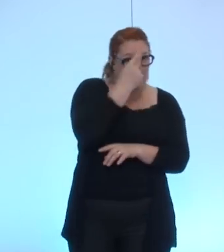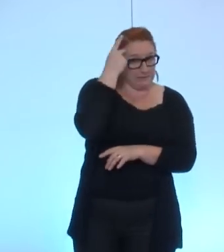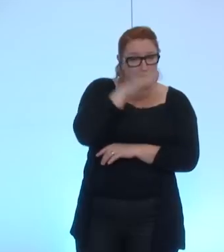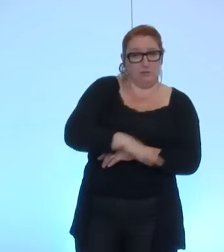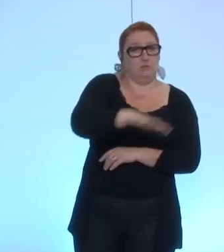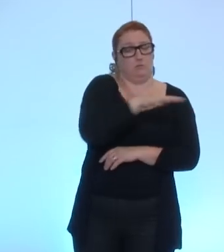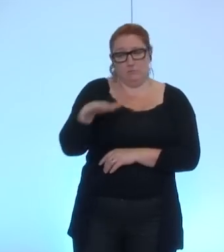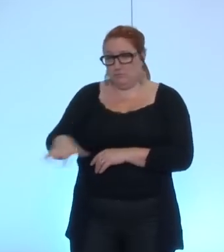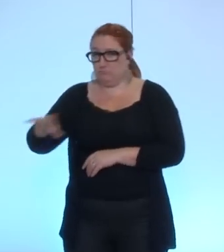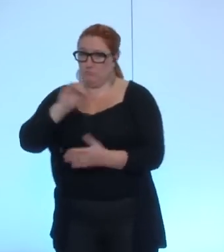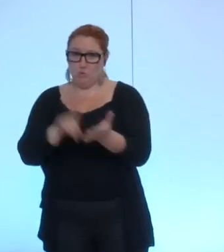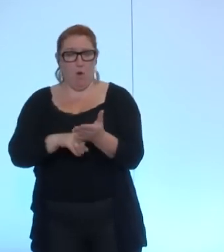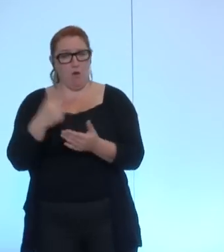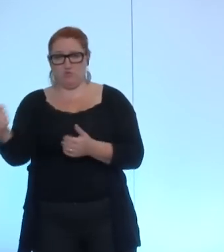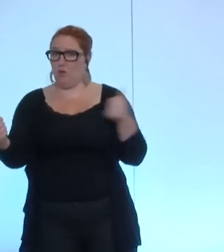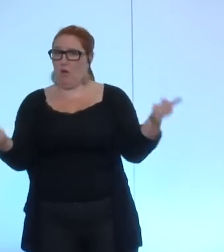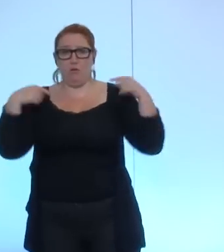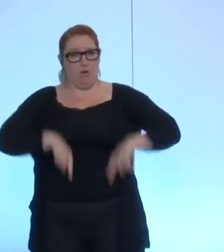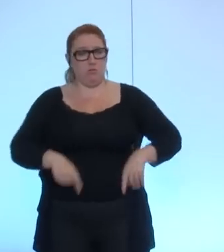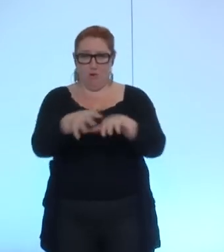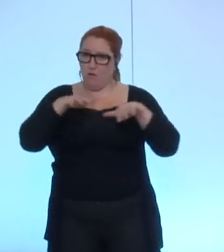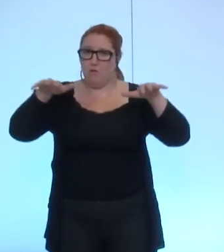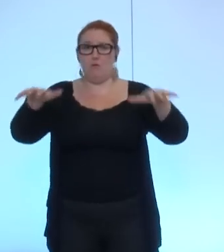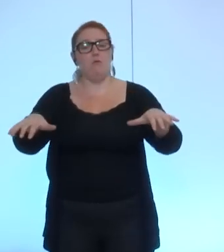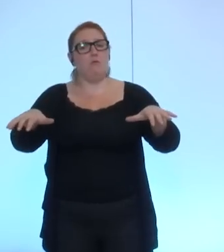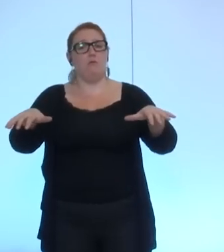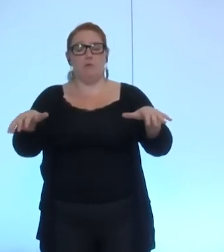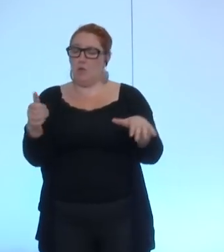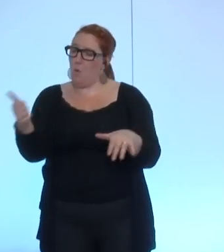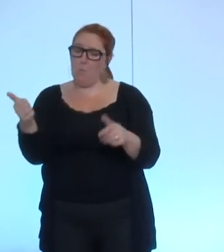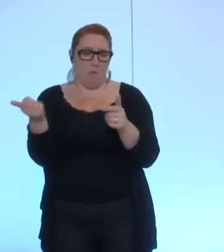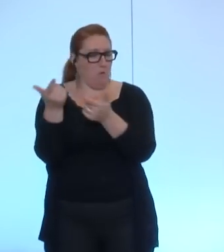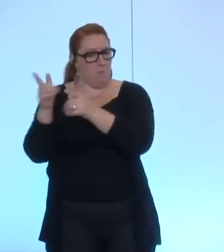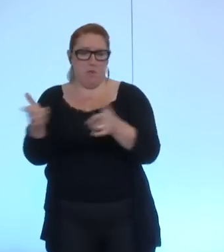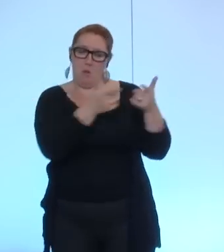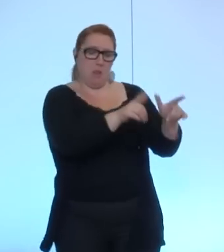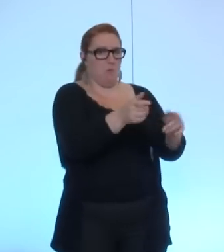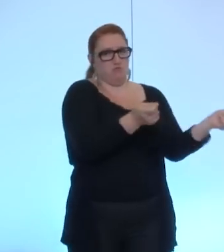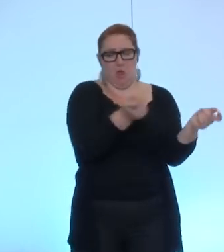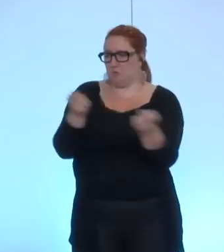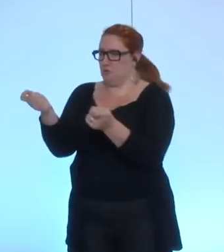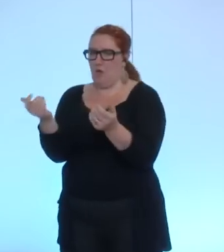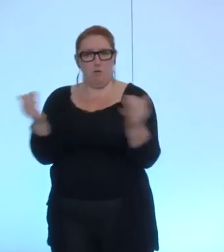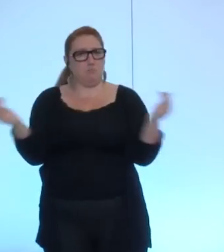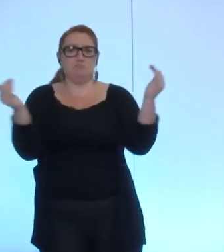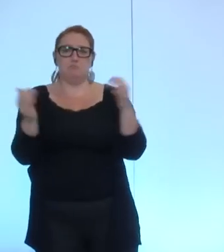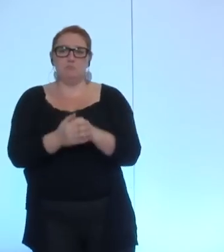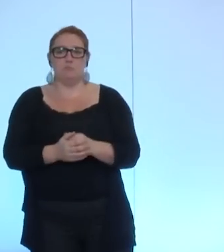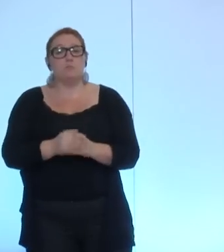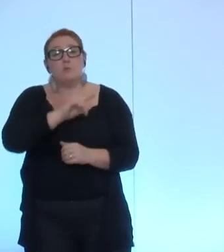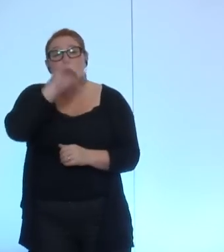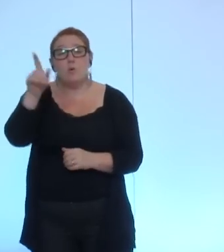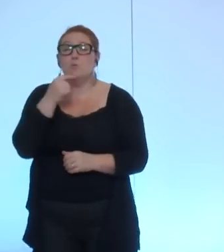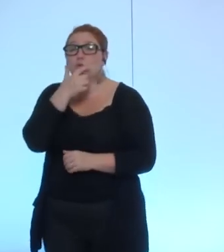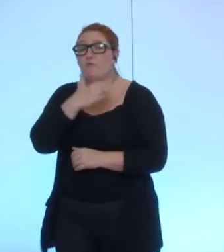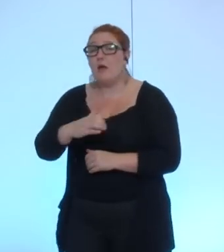à avoir leur propre état et à disposer librement d'eux-mêmes non monsieur Valls la